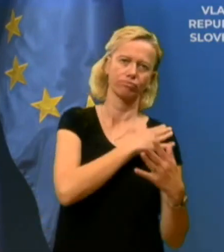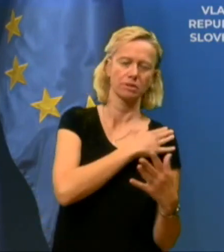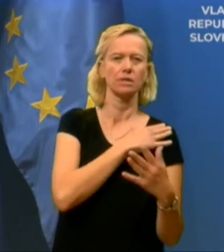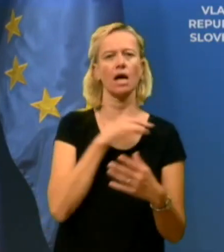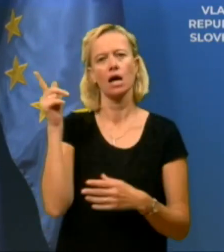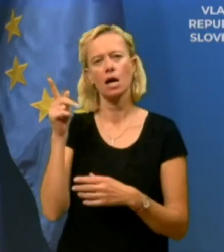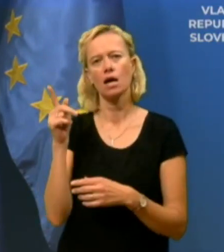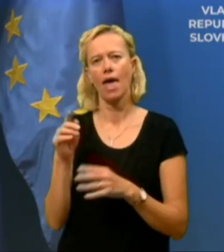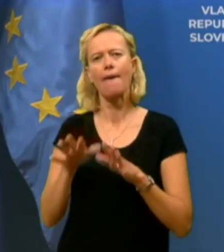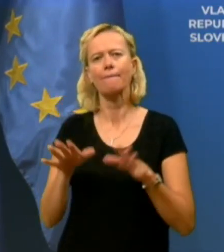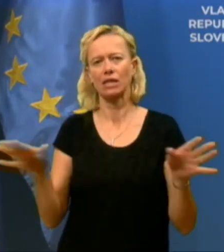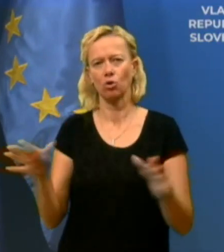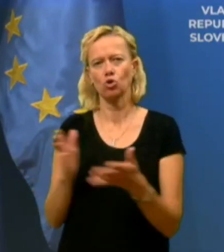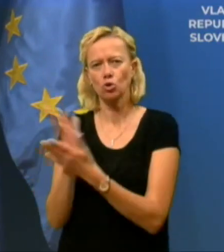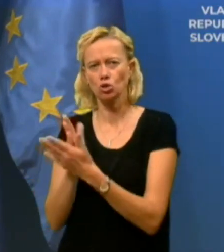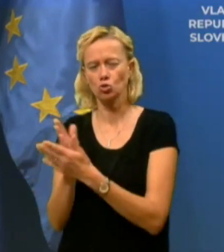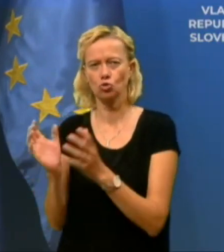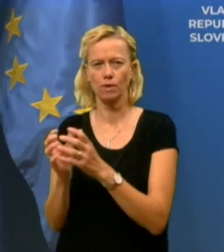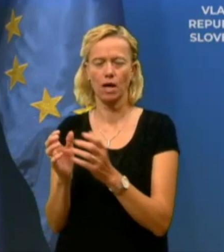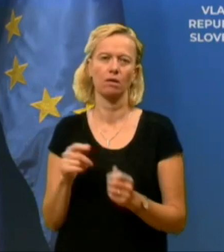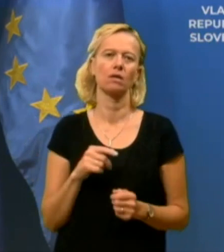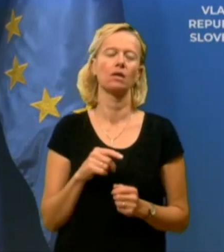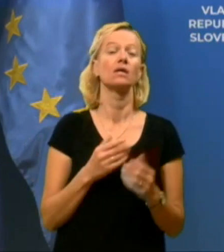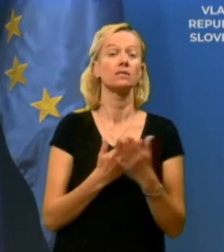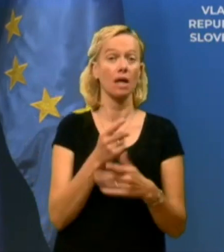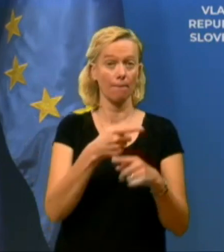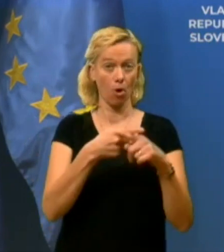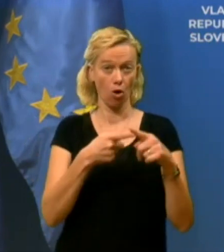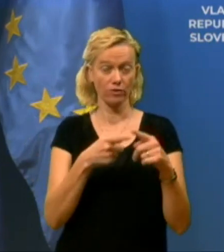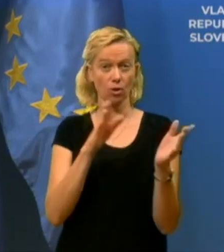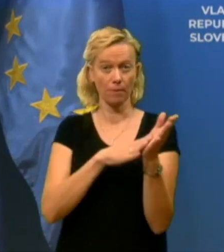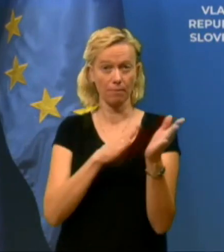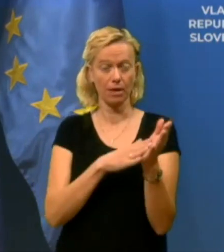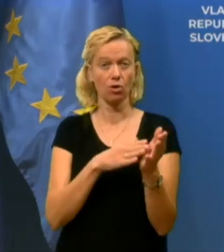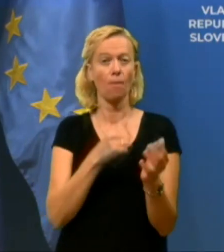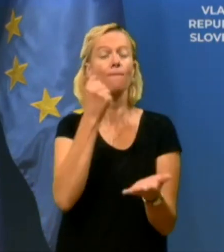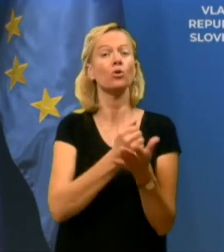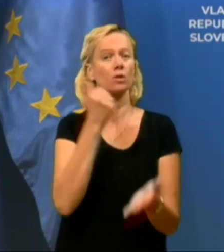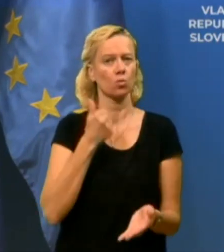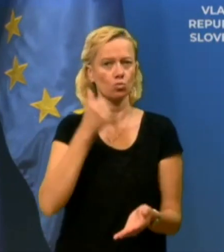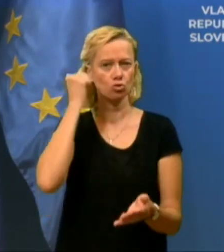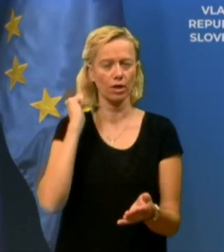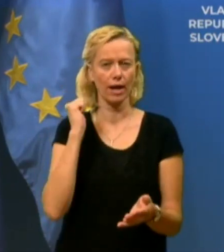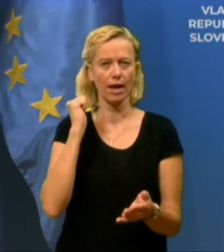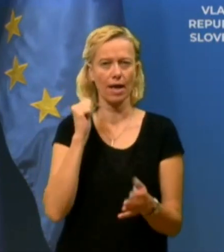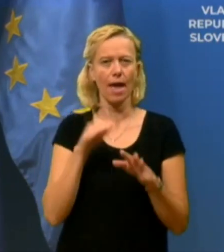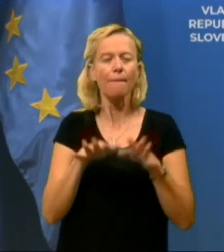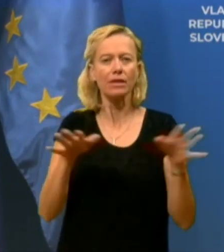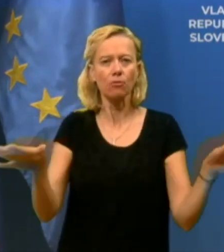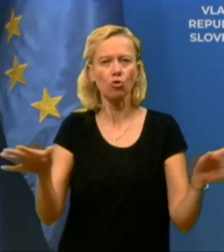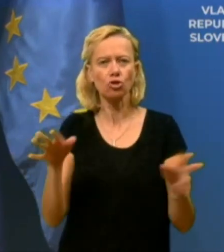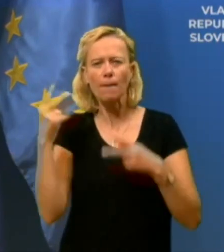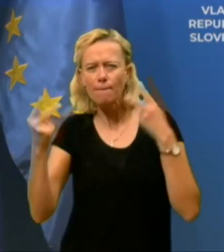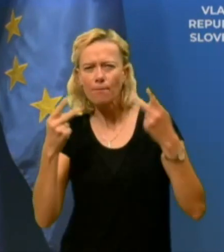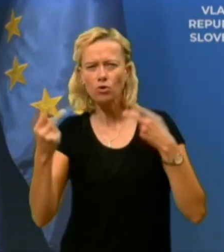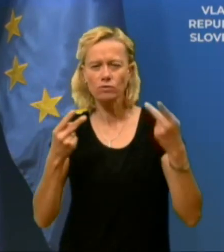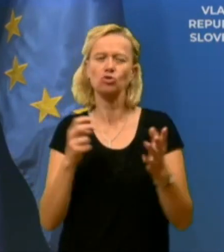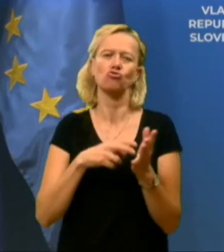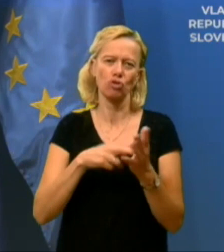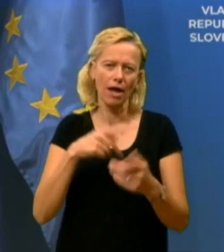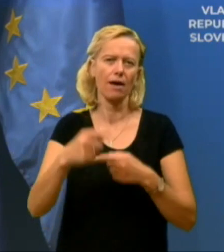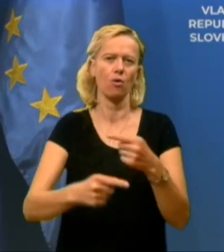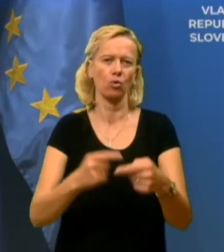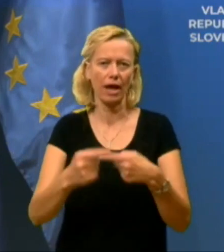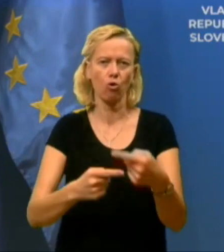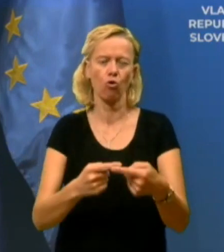ker se kaže tudi v tem, da so za polovico primerov, ki so bili potvrjeni včeraj, epidemiološka poizvedovanja še v teku.